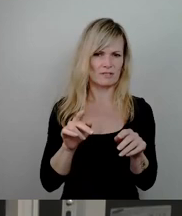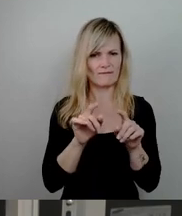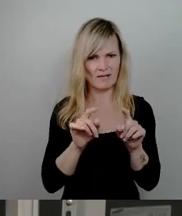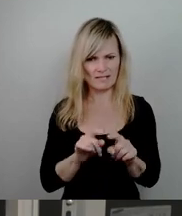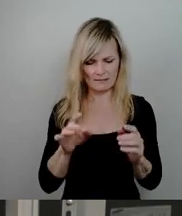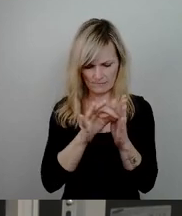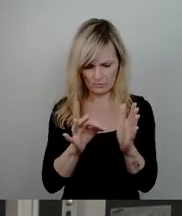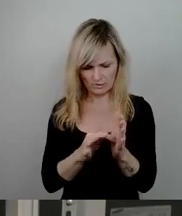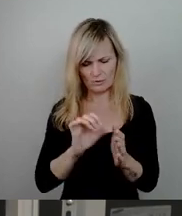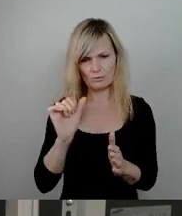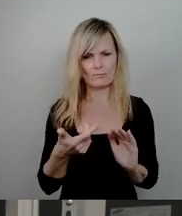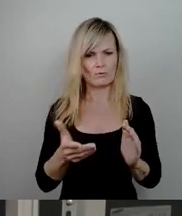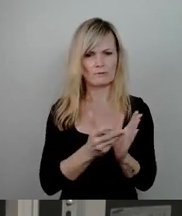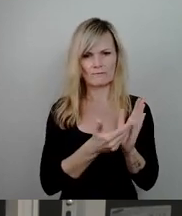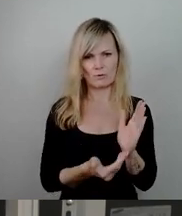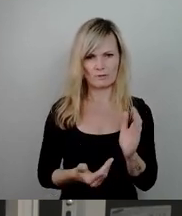werde ich nochmal kurz vorstellen.